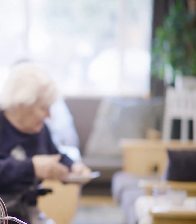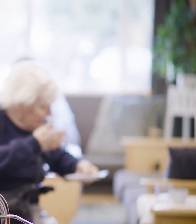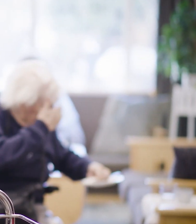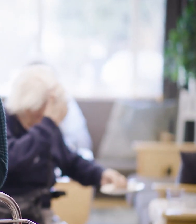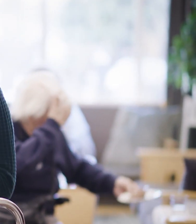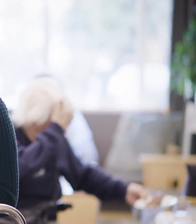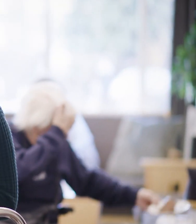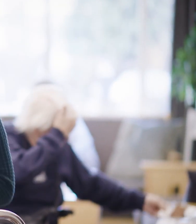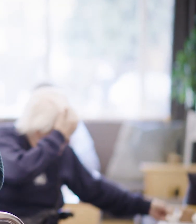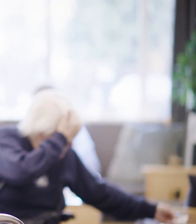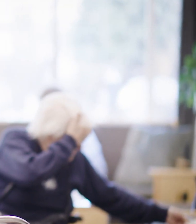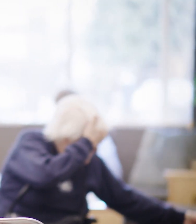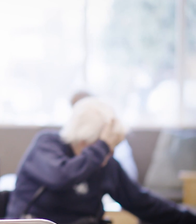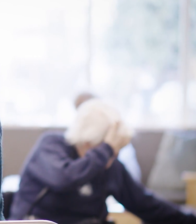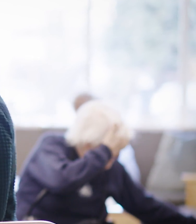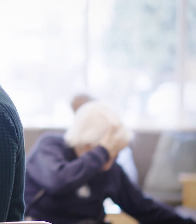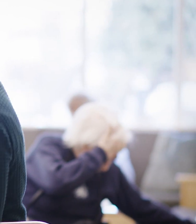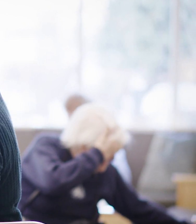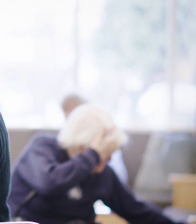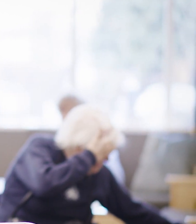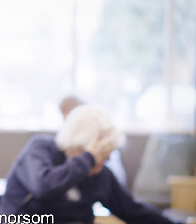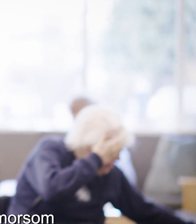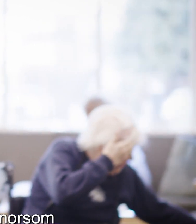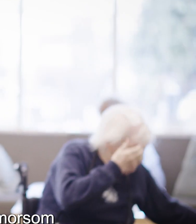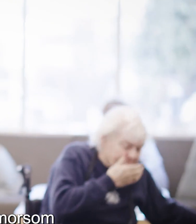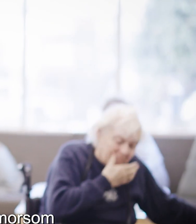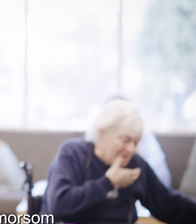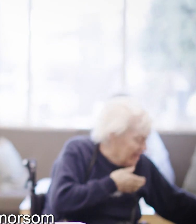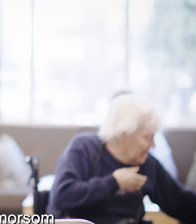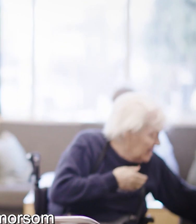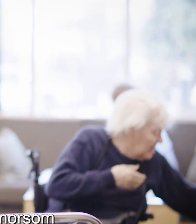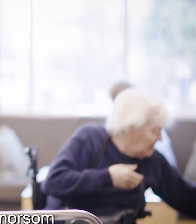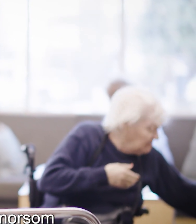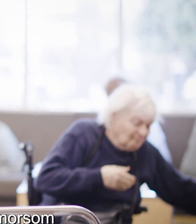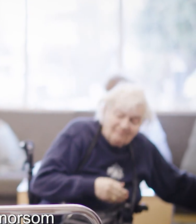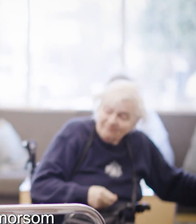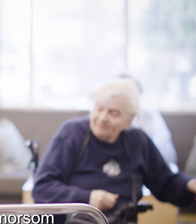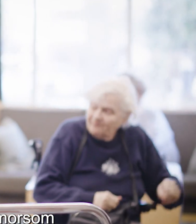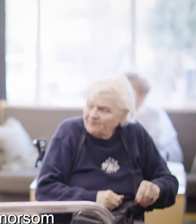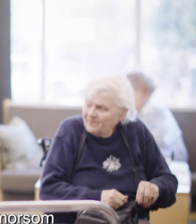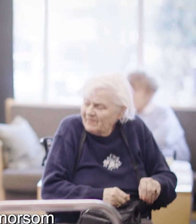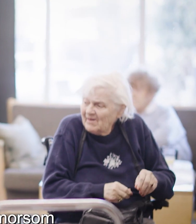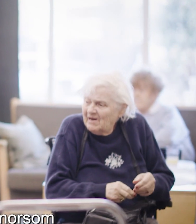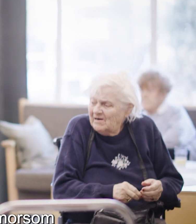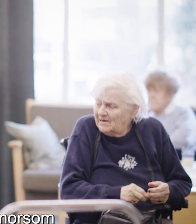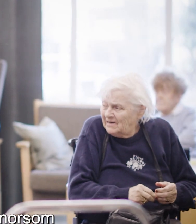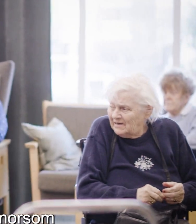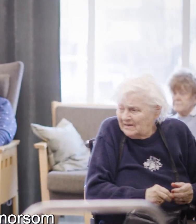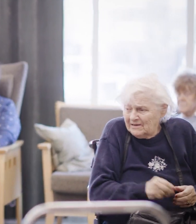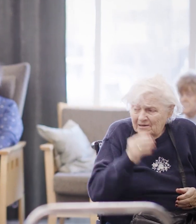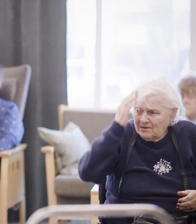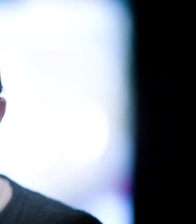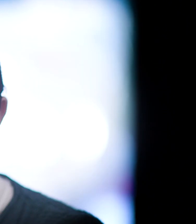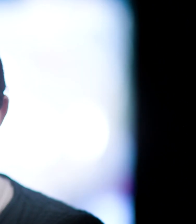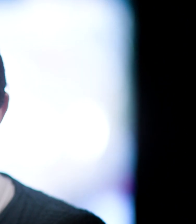Han serverer kake til de eldre. Det er en veldig gøy, morsom prosess å være med i, da.